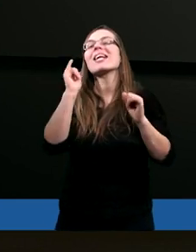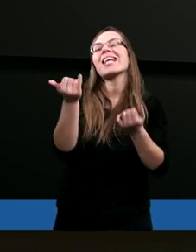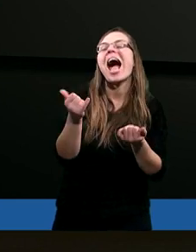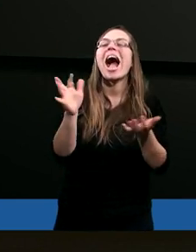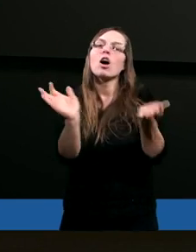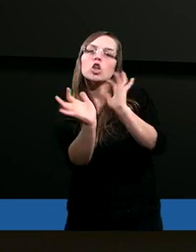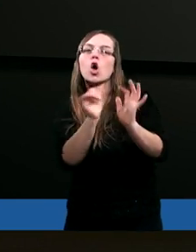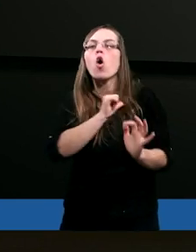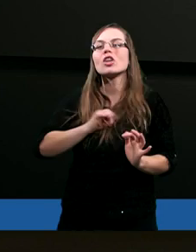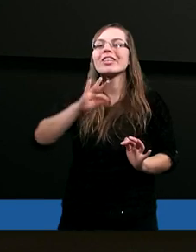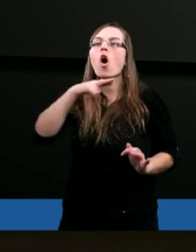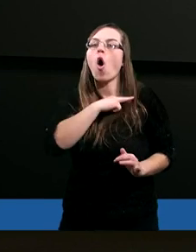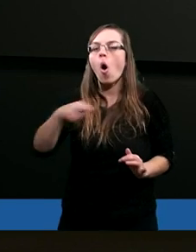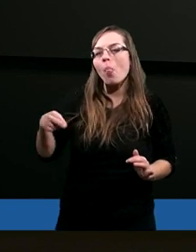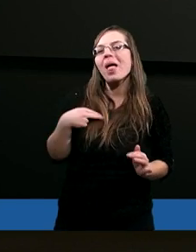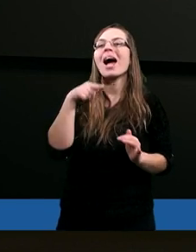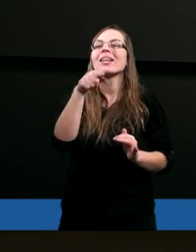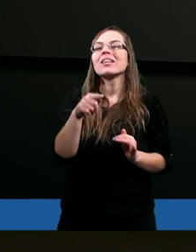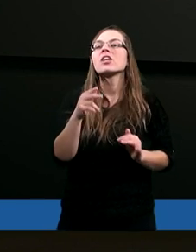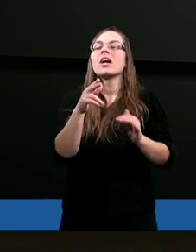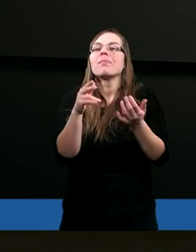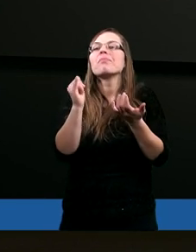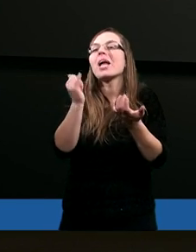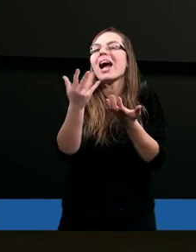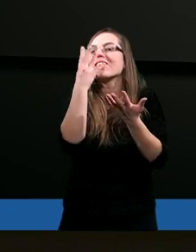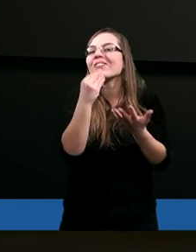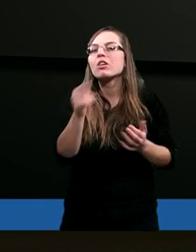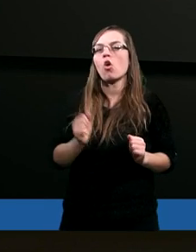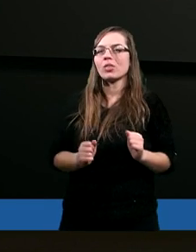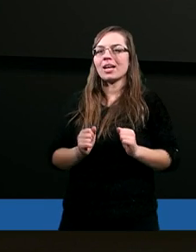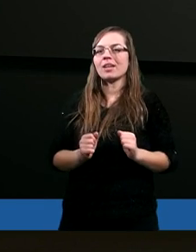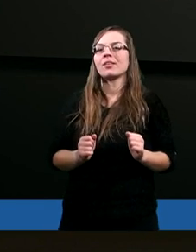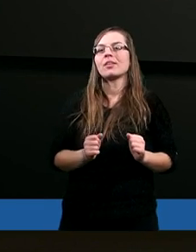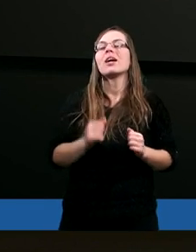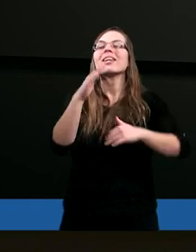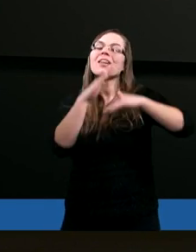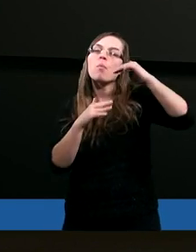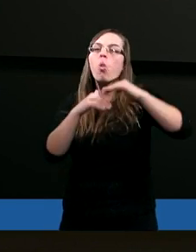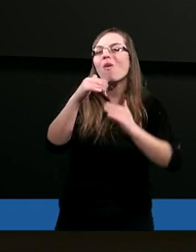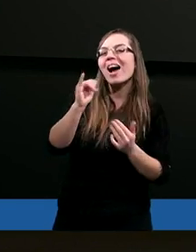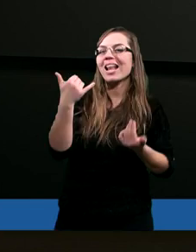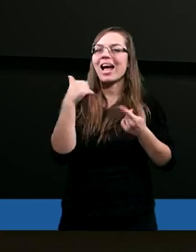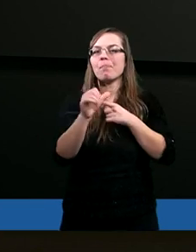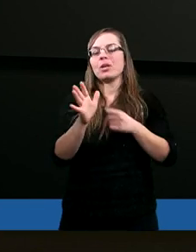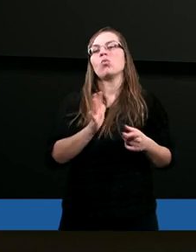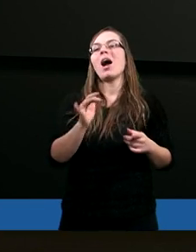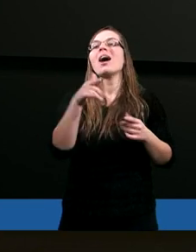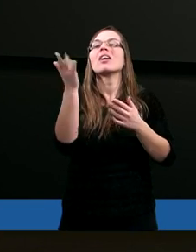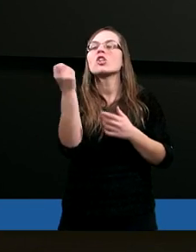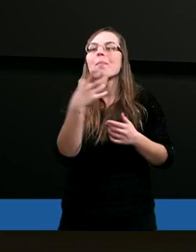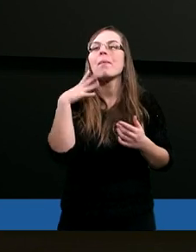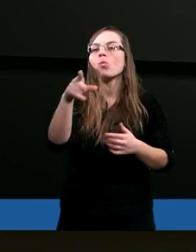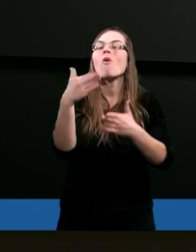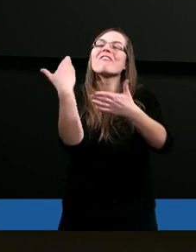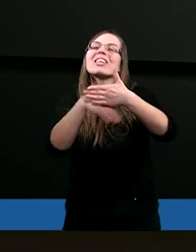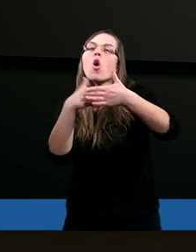troszczy się o nas? Świątynia była świetnie zbudowana i później trzeba było już ją